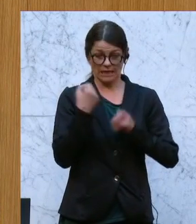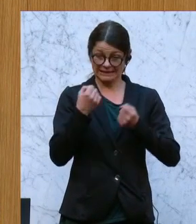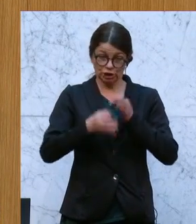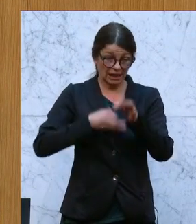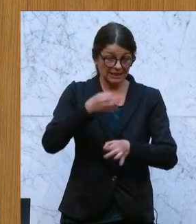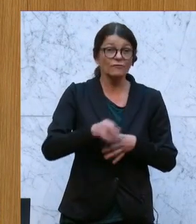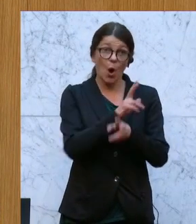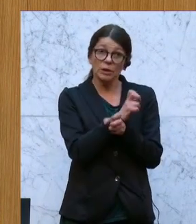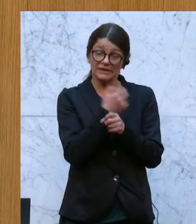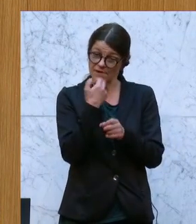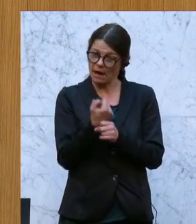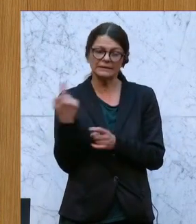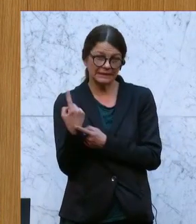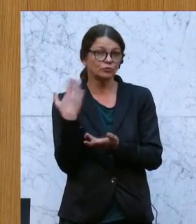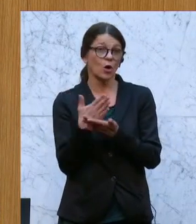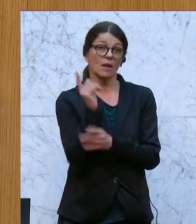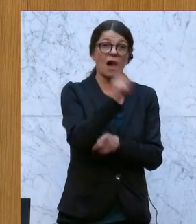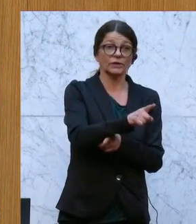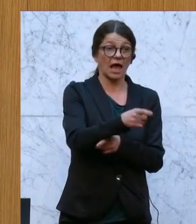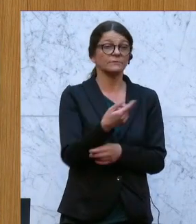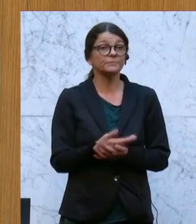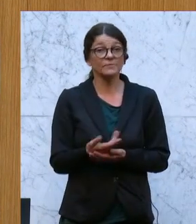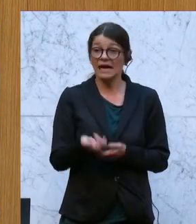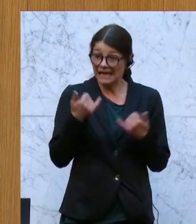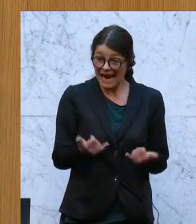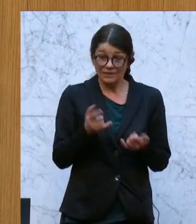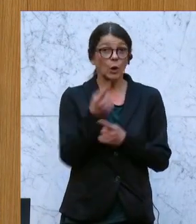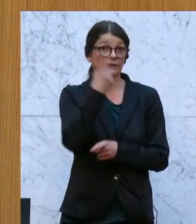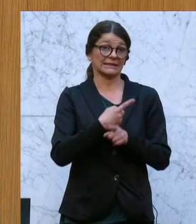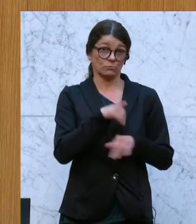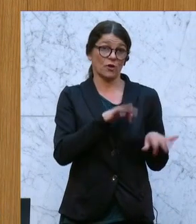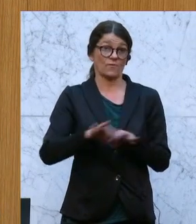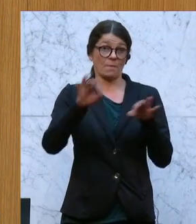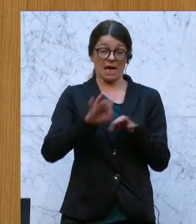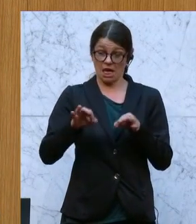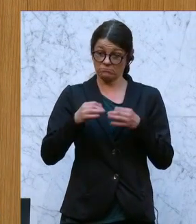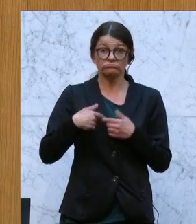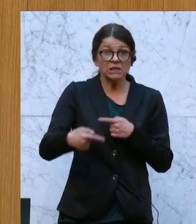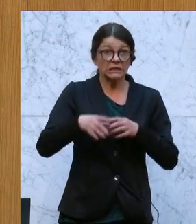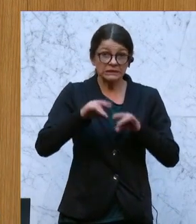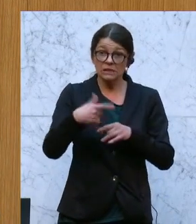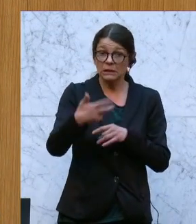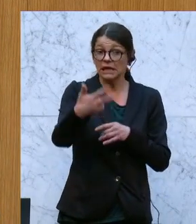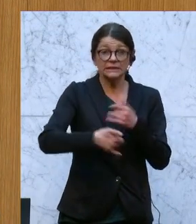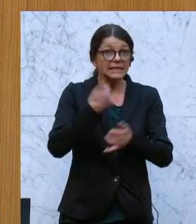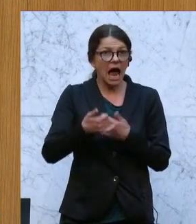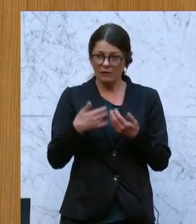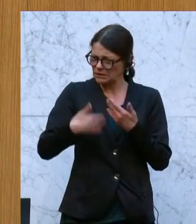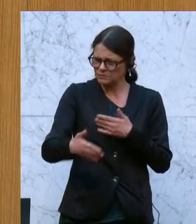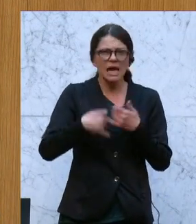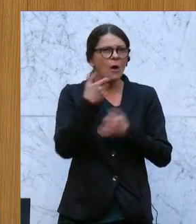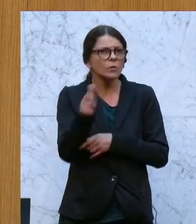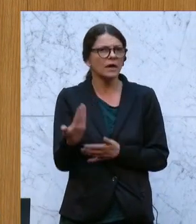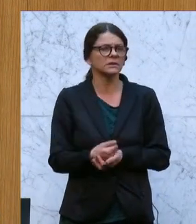Österreich beauftragt hat. Weil es ist jetzt die Zeit, uns vorzubereiten auf die kommenden Jahrzehnte, ja vielleicht auf dieses Jahrhundert